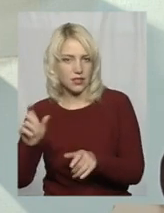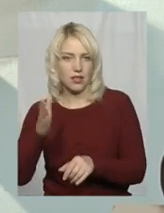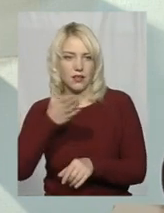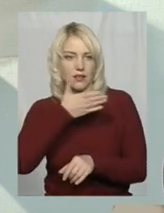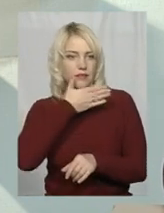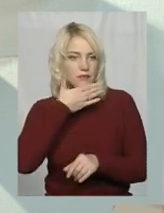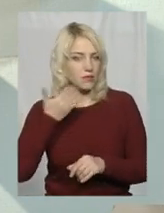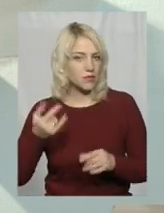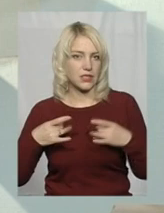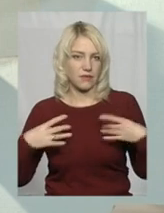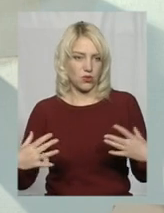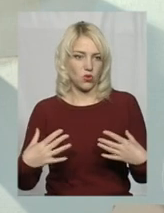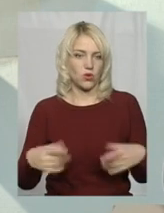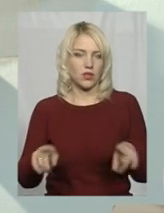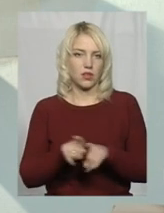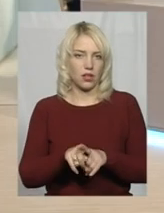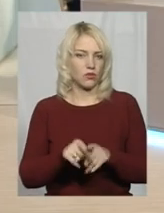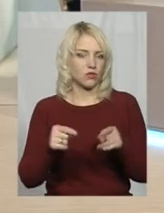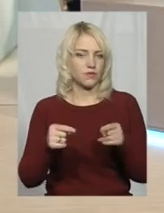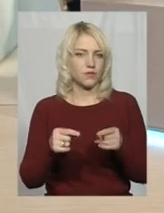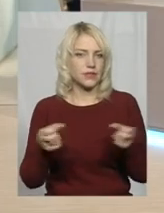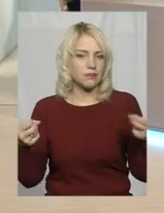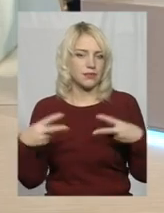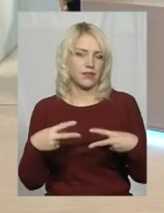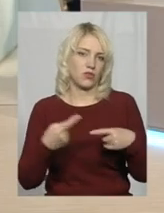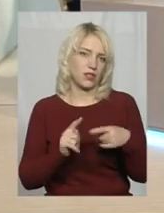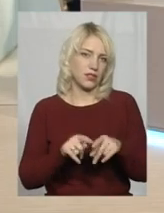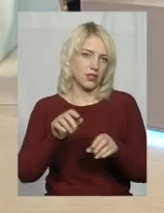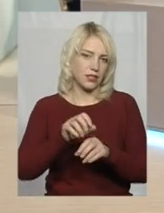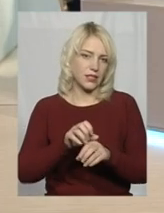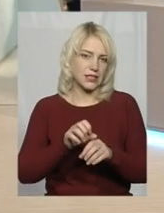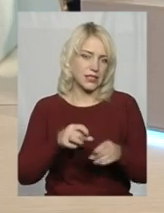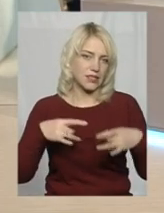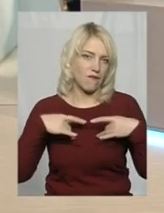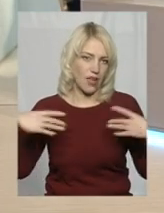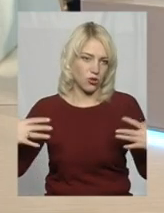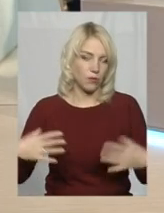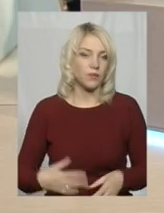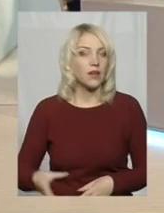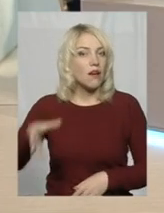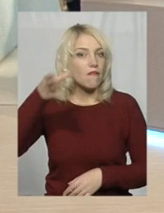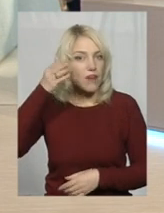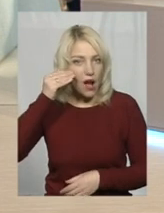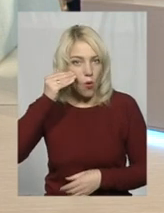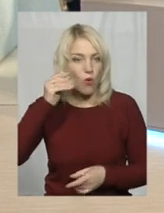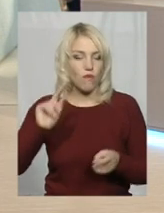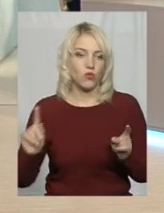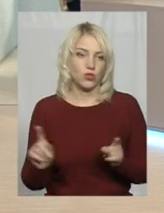не святкує отак точково конкретно це свято. Враховуючи, що